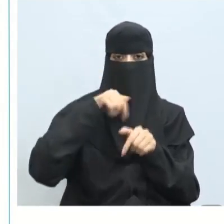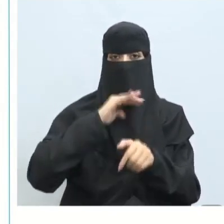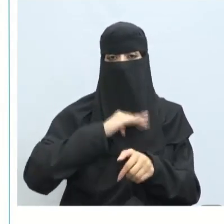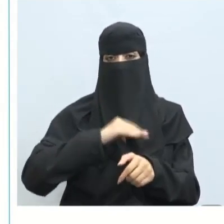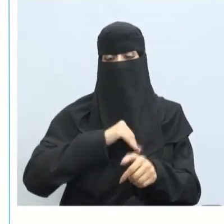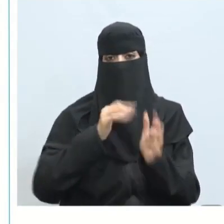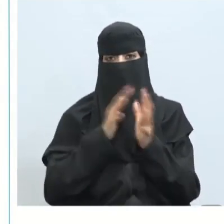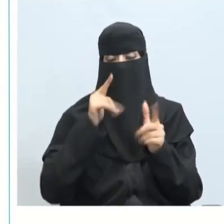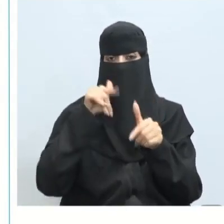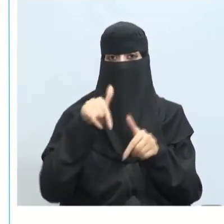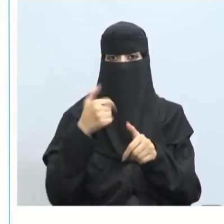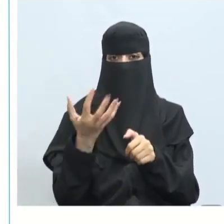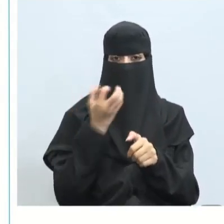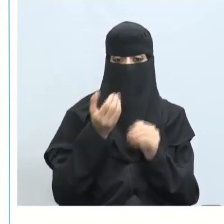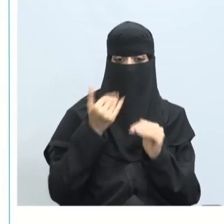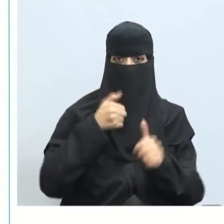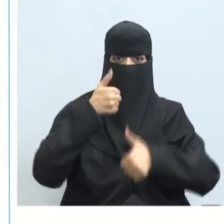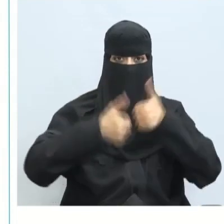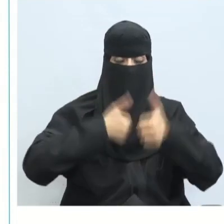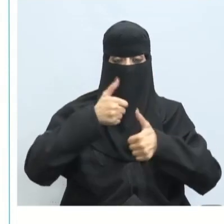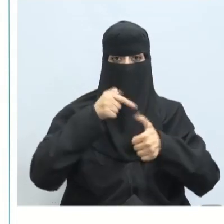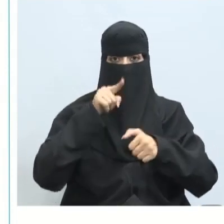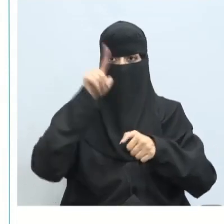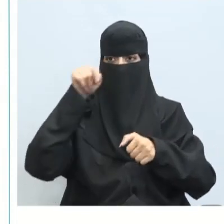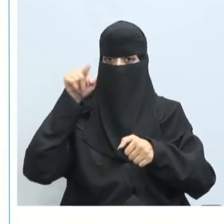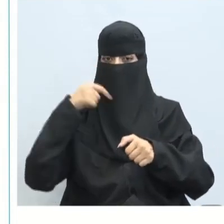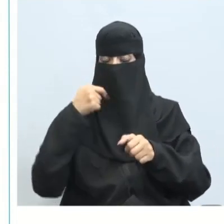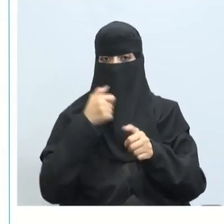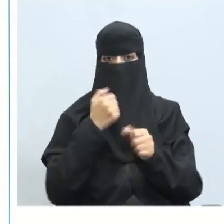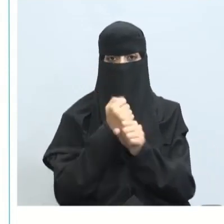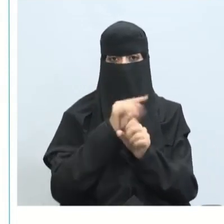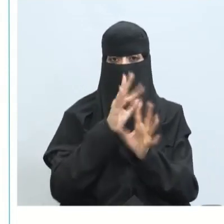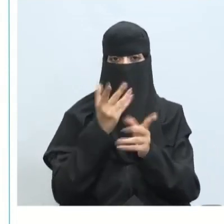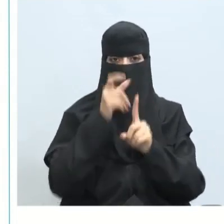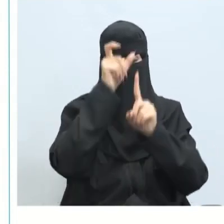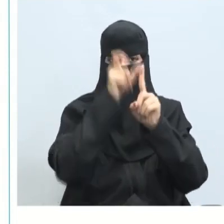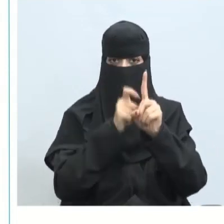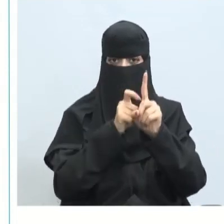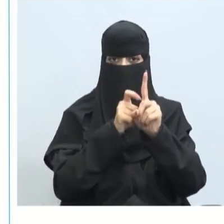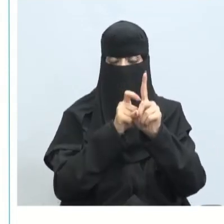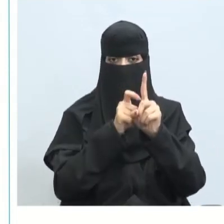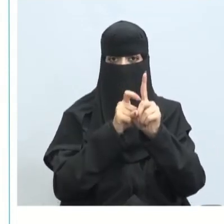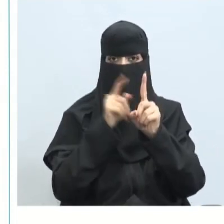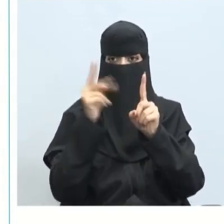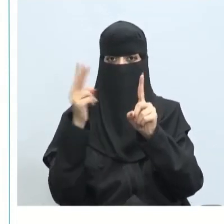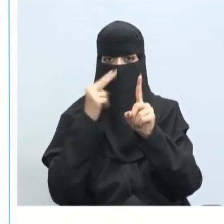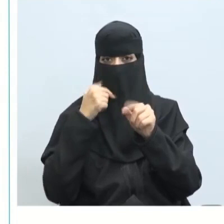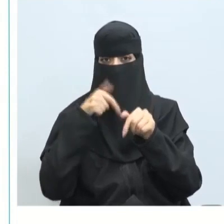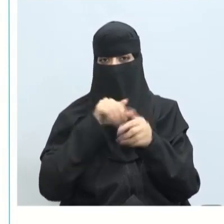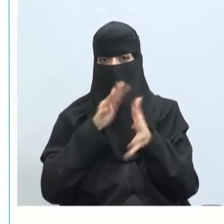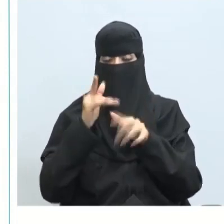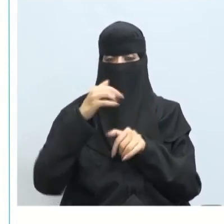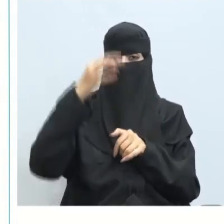المشاريع بالتأكيد يأتي قبل الاختبارات بأيام لذلك نلاحظ بعض الأشخاص يتعرض لنوع من